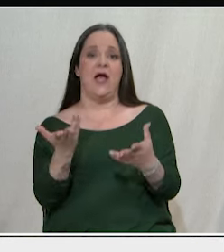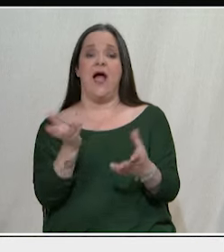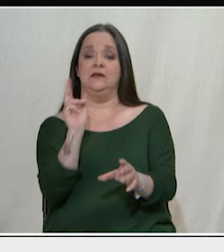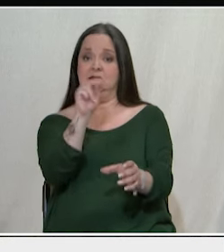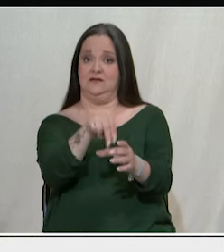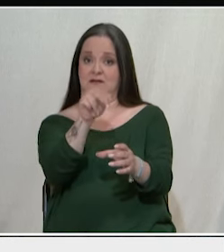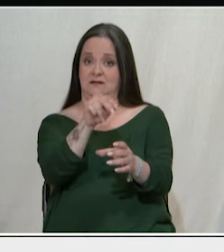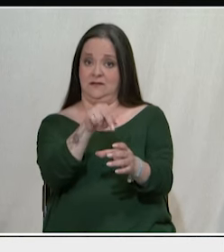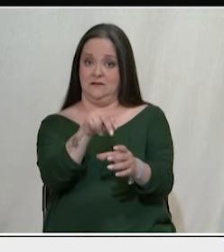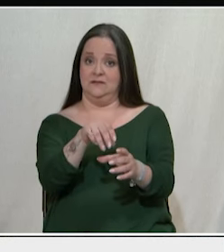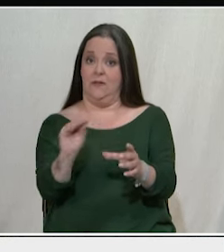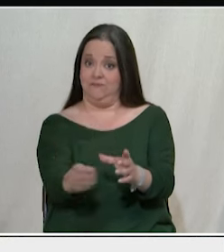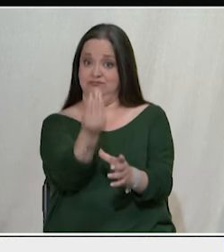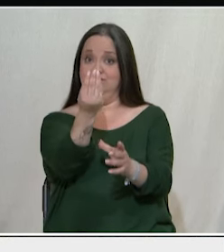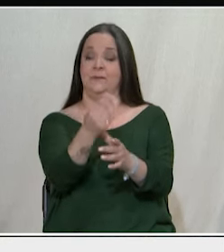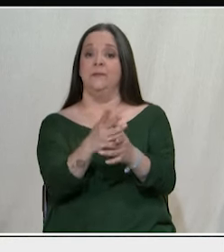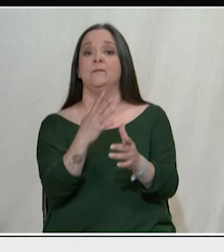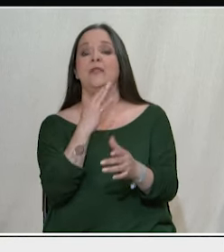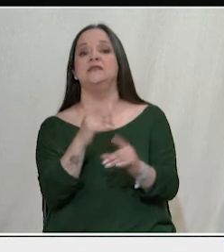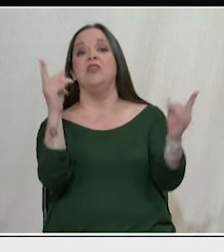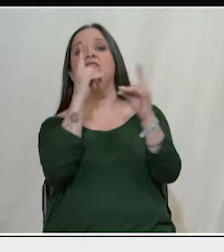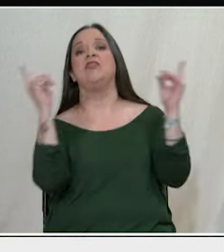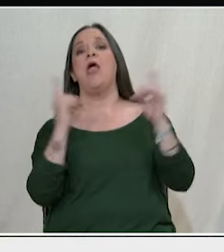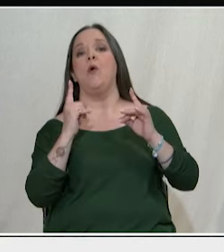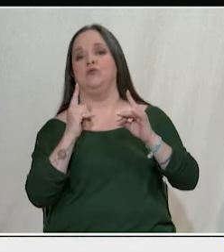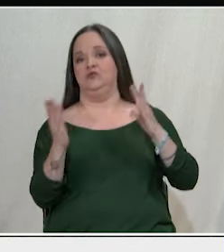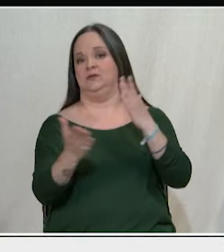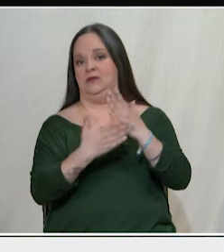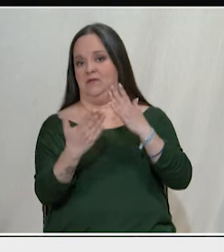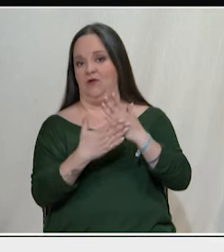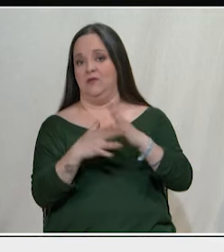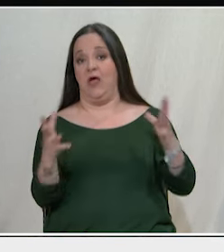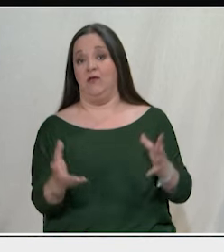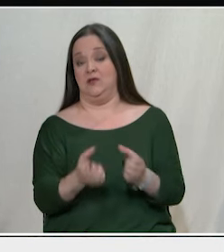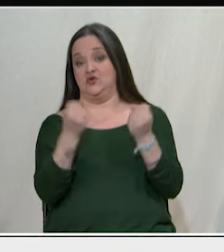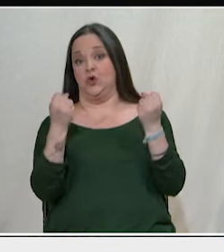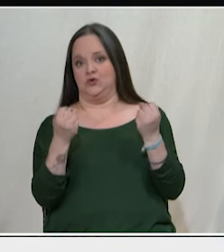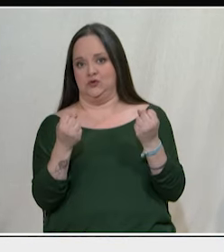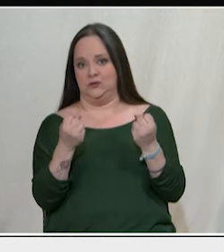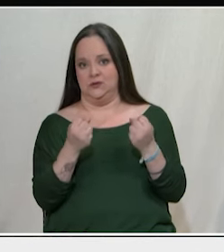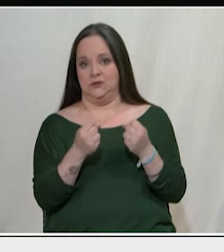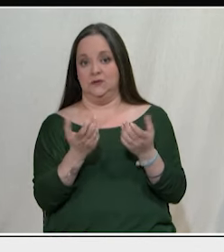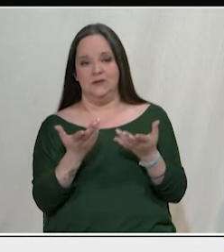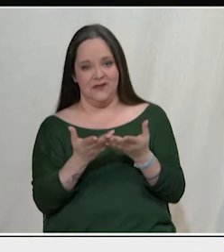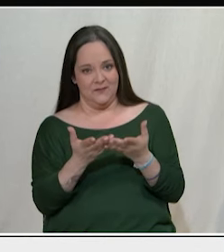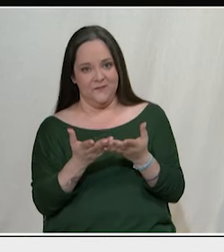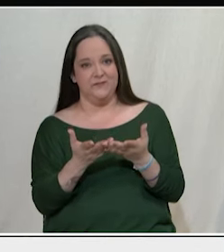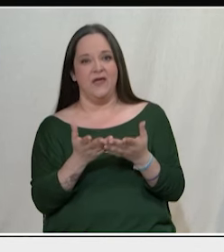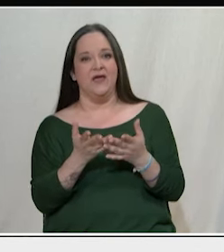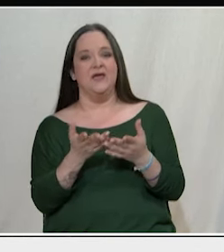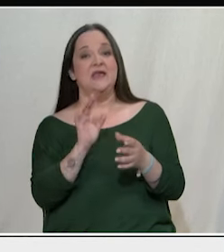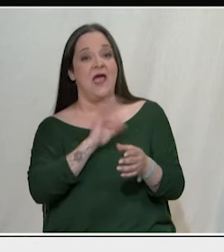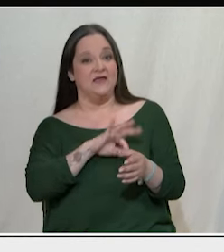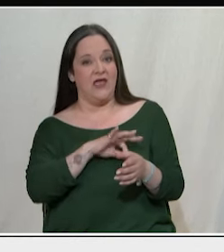μετά ως μεσσίας έρχεται και λύνει το πρόβλημα του κάθε νοικοκυριού. Είναι εσωκέριδα για παράδειγμα, είναι έλεγχος.